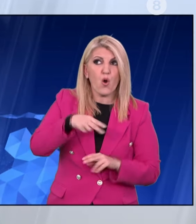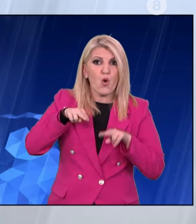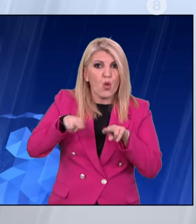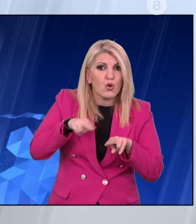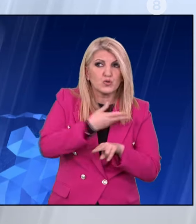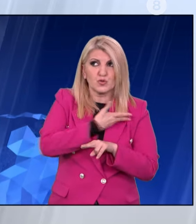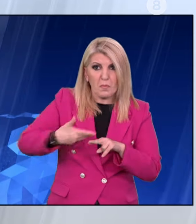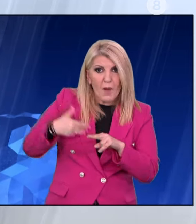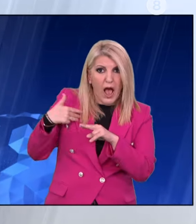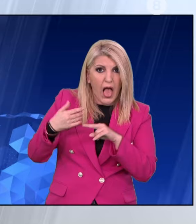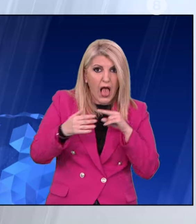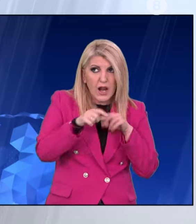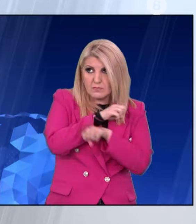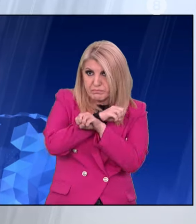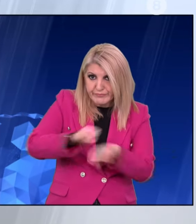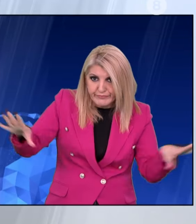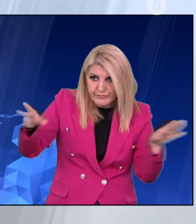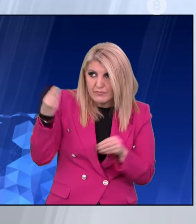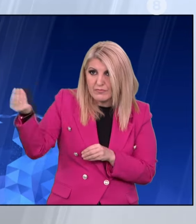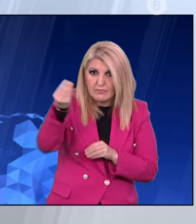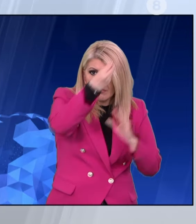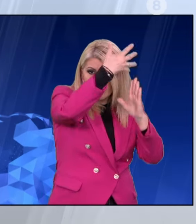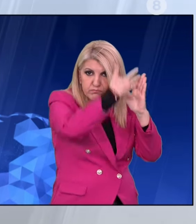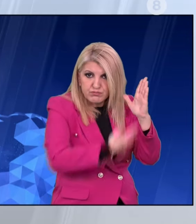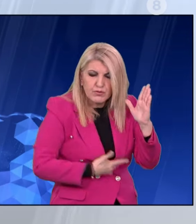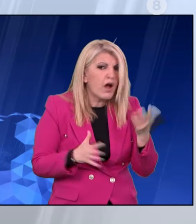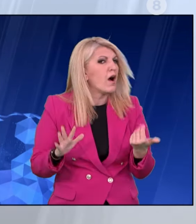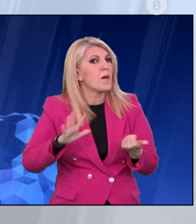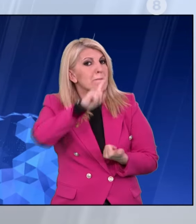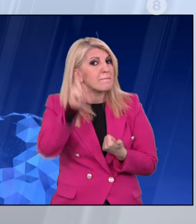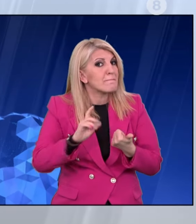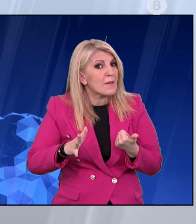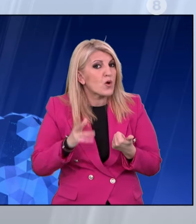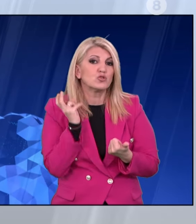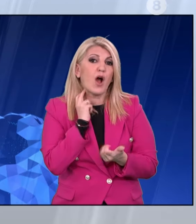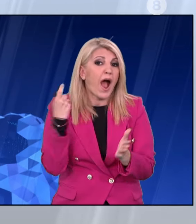ματάει και θα μην είναι και το αφημί, το ΆΜΚΑ, τα υπόλοιπα προσωπικά δεδομένα.